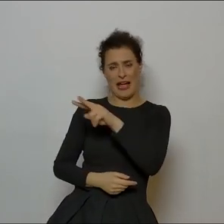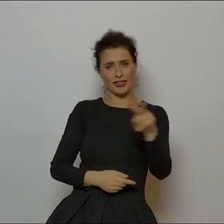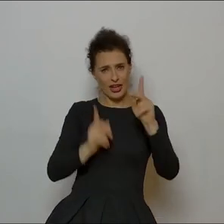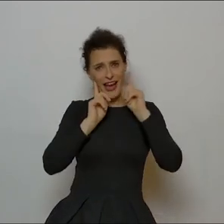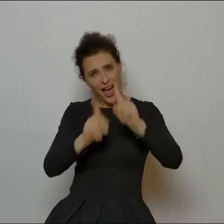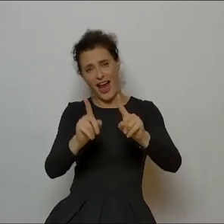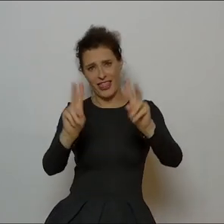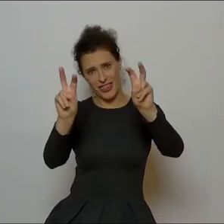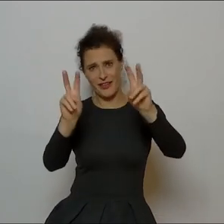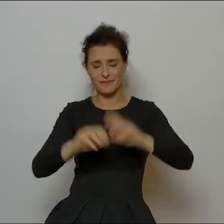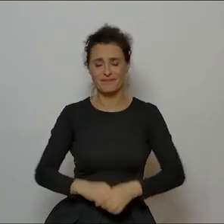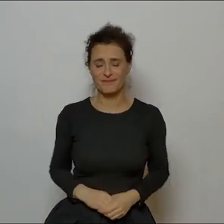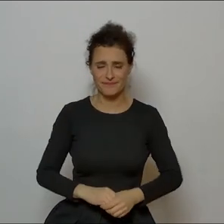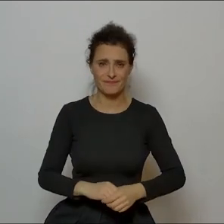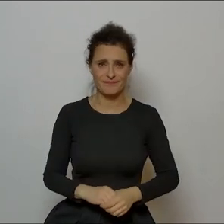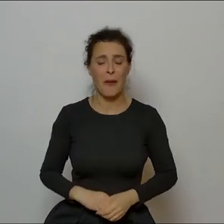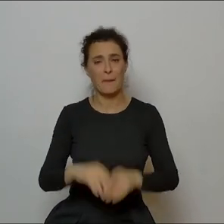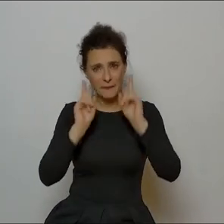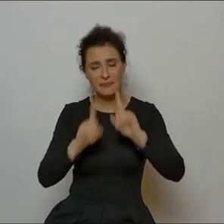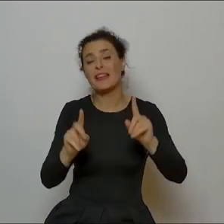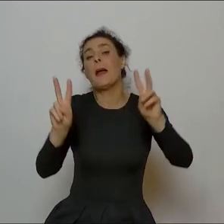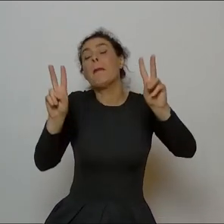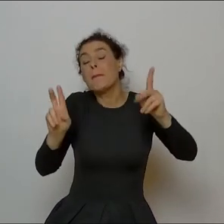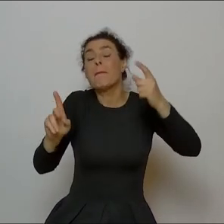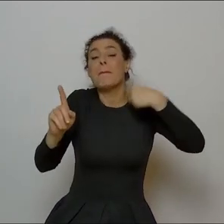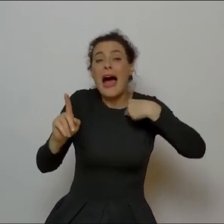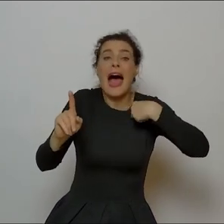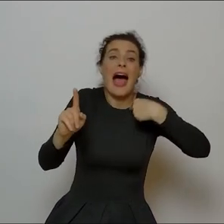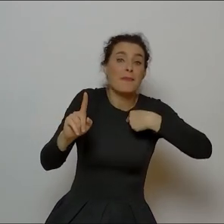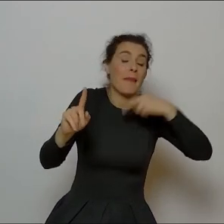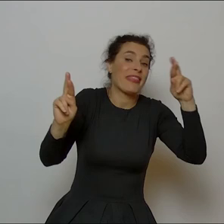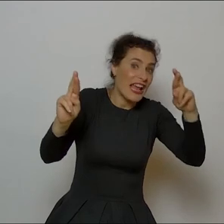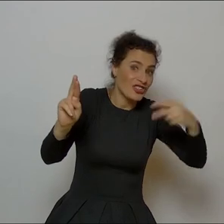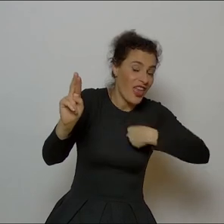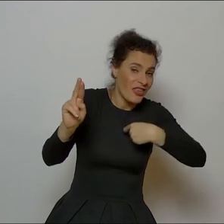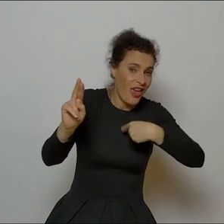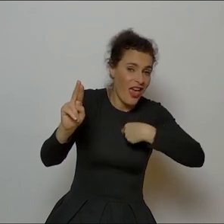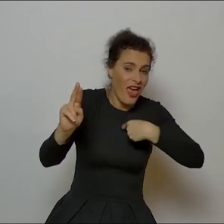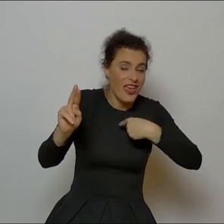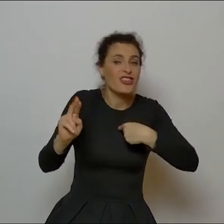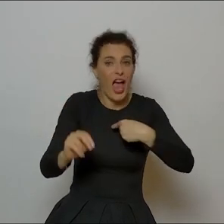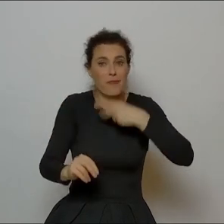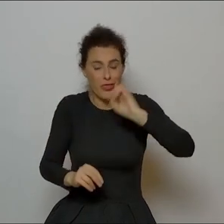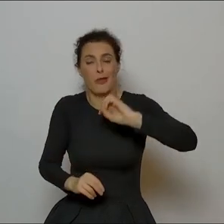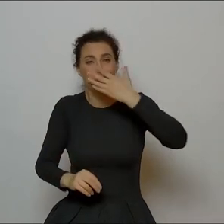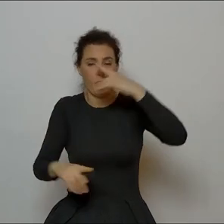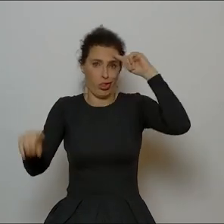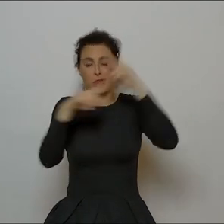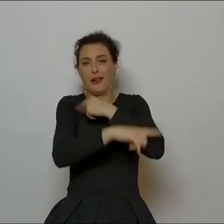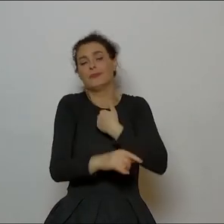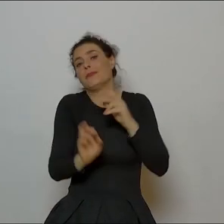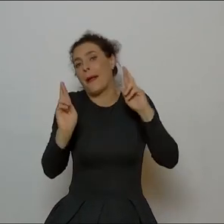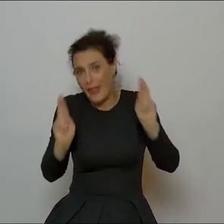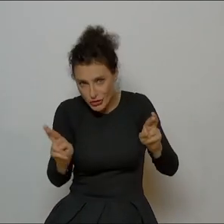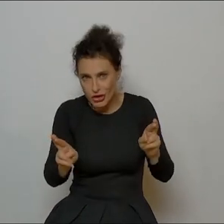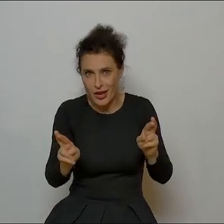realnie. Mam nadzieję, że się, że się, że się nieraz jeszcze zdziwię, ale,